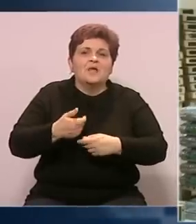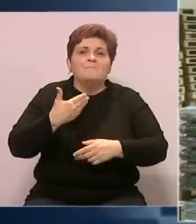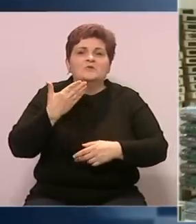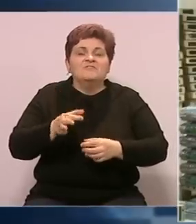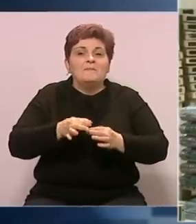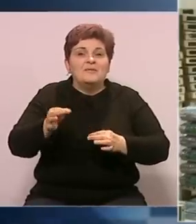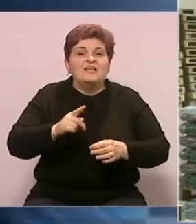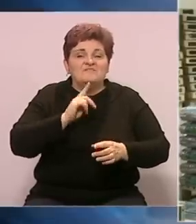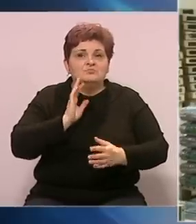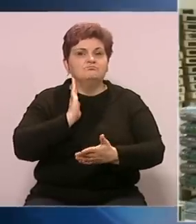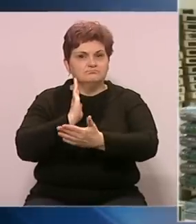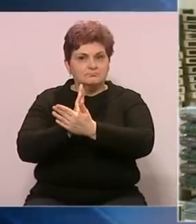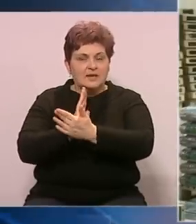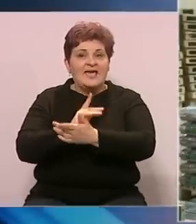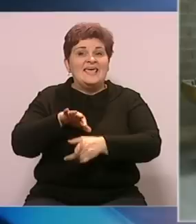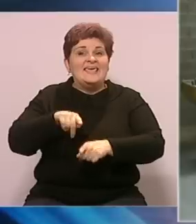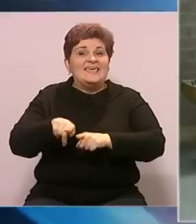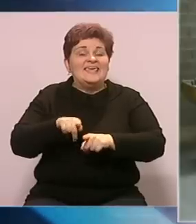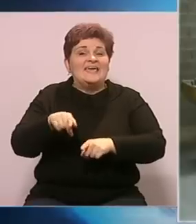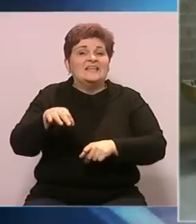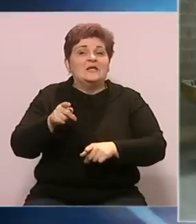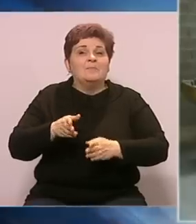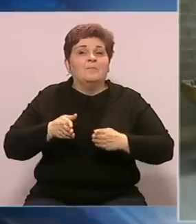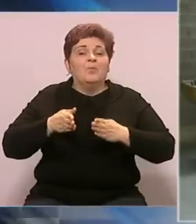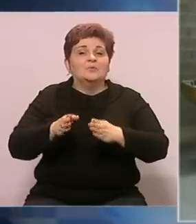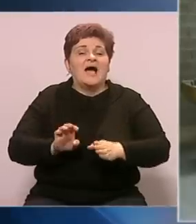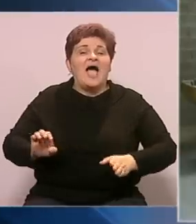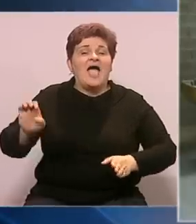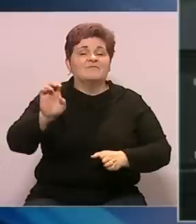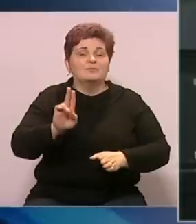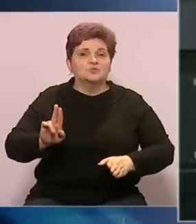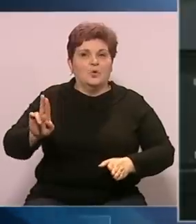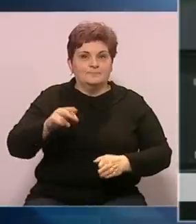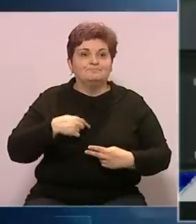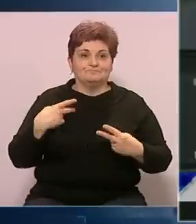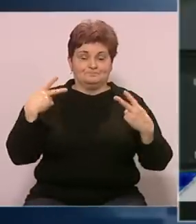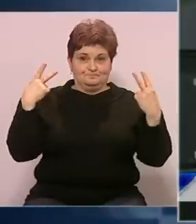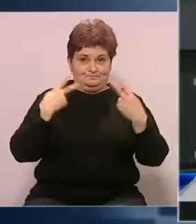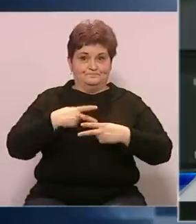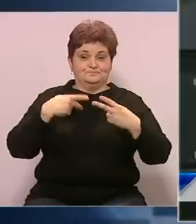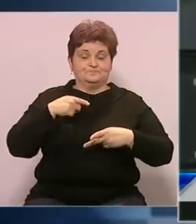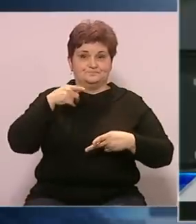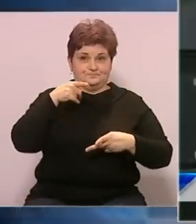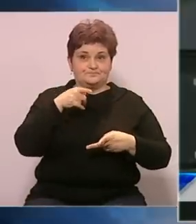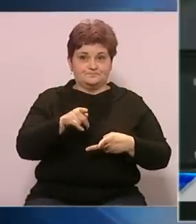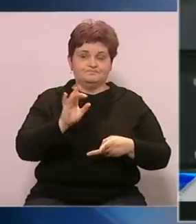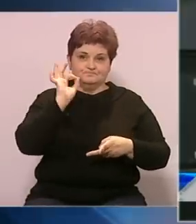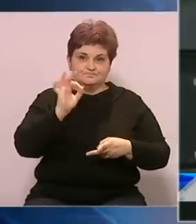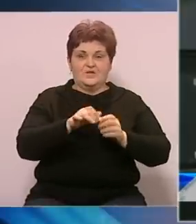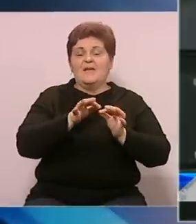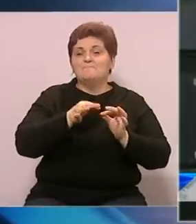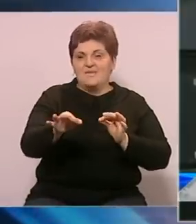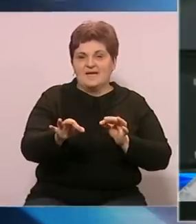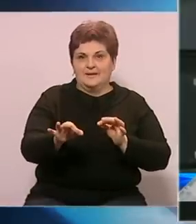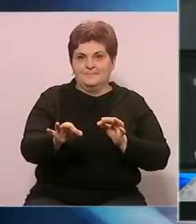smatraju i više nego adekvatno mjeri jedna koja se tiče puta BiH ka Evropskoj uniji. I razumijemo da je to u ovom trenutku adekvatna mjera,